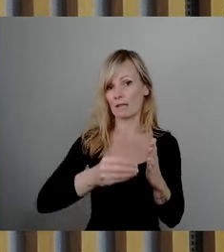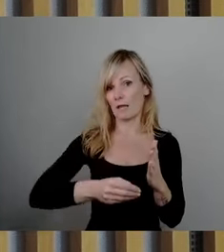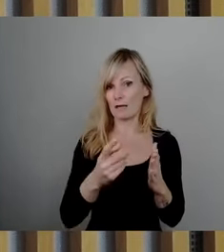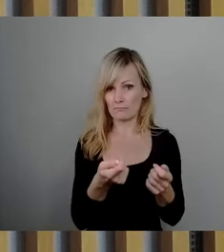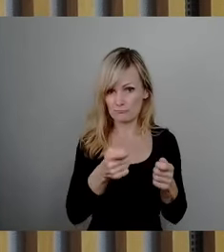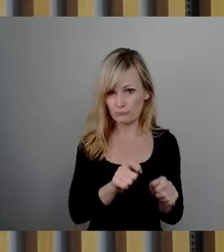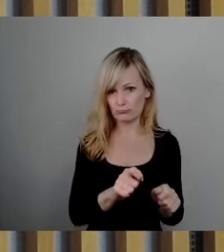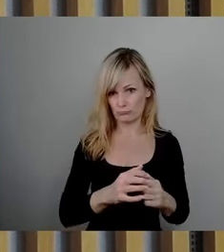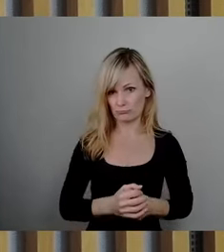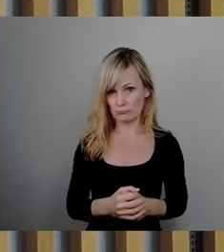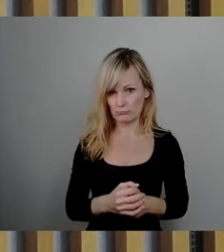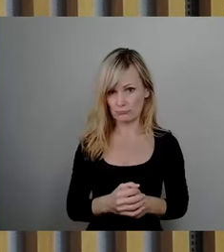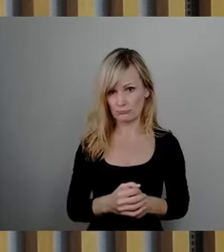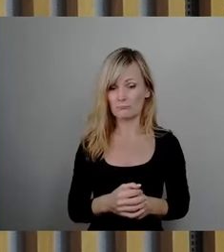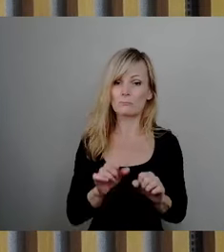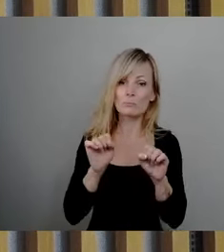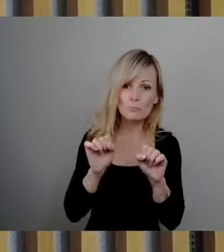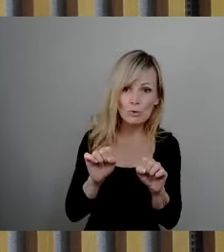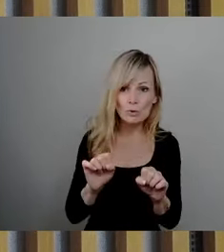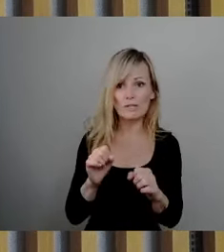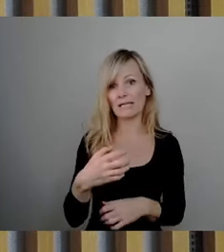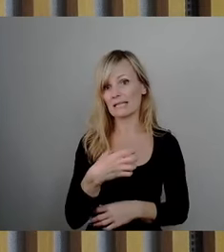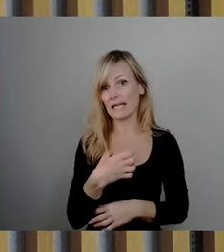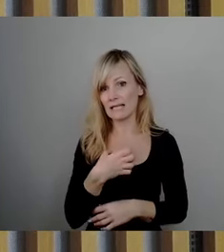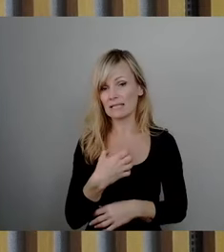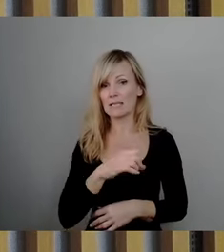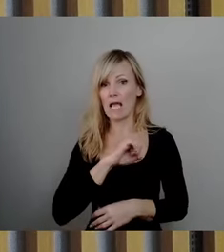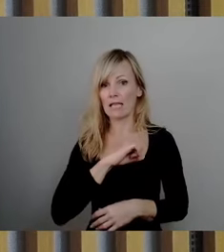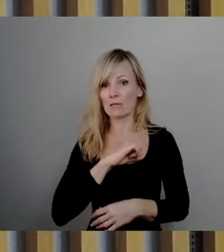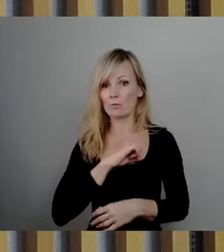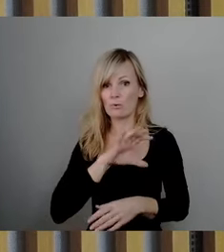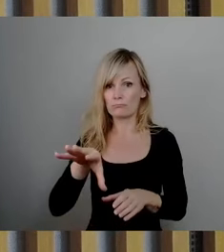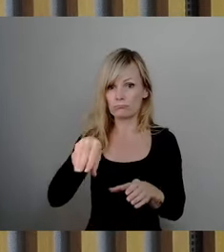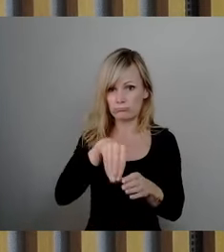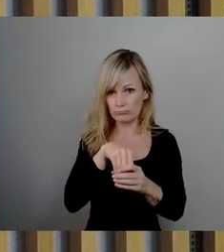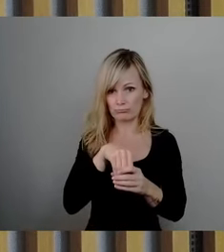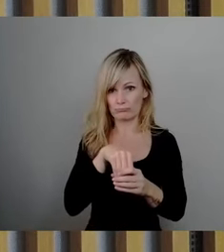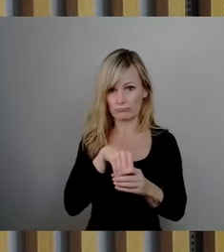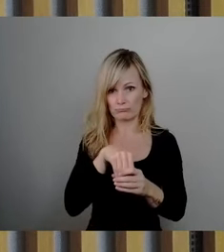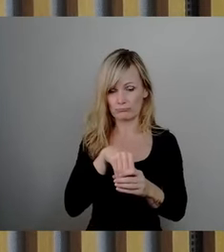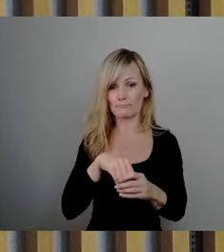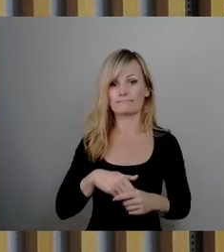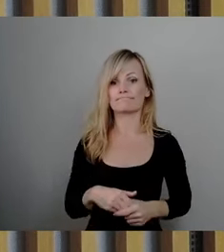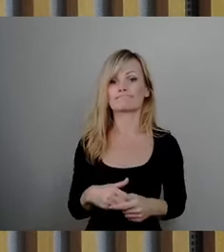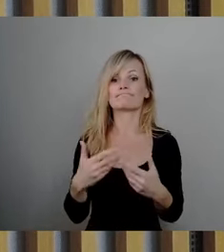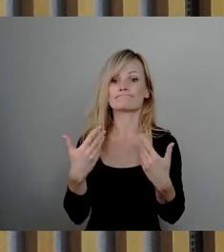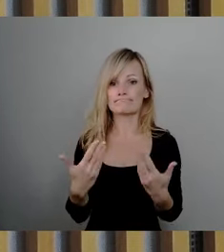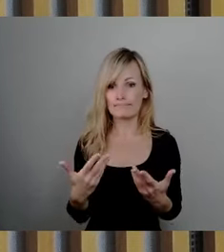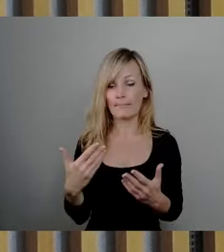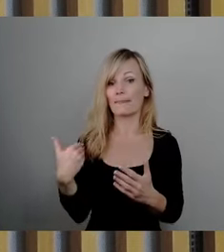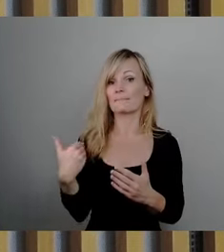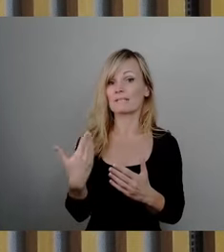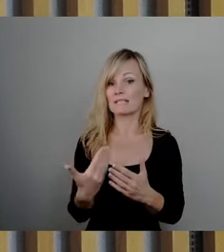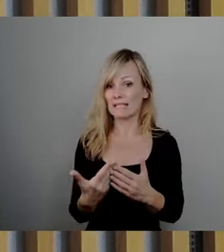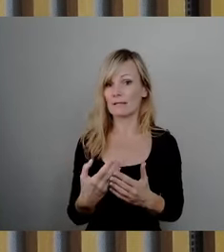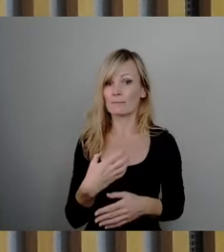es ins Eigentum der Stadt Dresden zu überführen. Das Problem ist nur, dass bisher die Stadtverwaltung